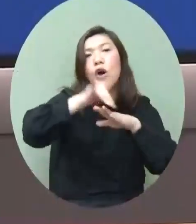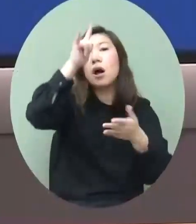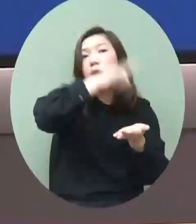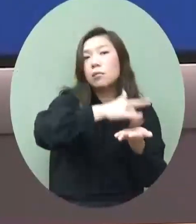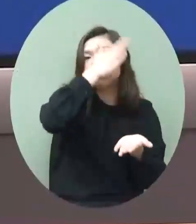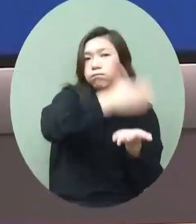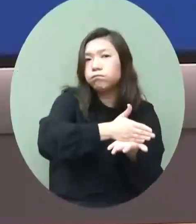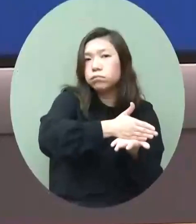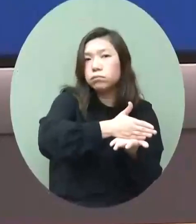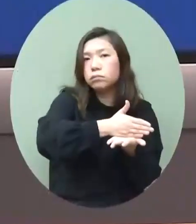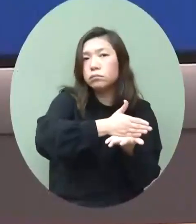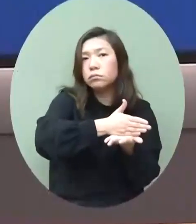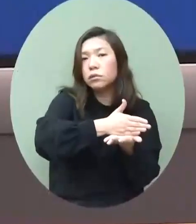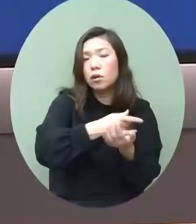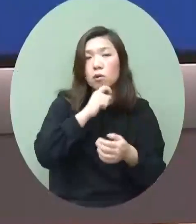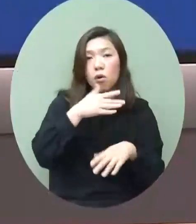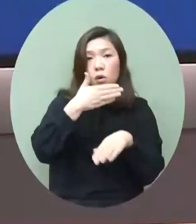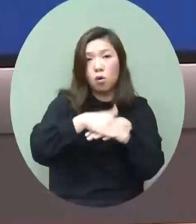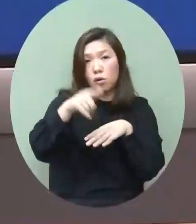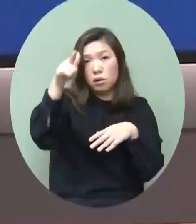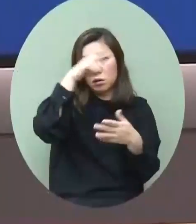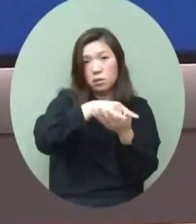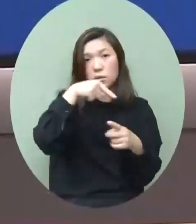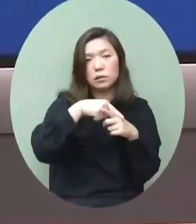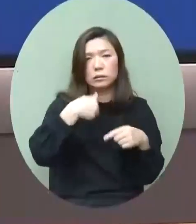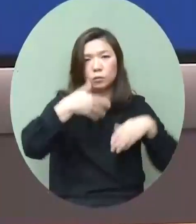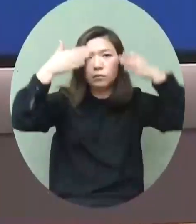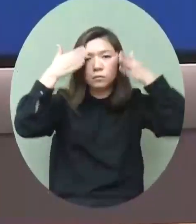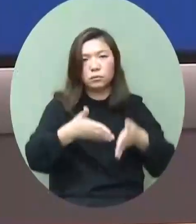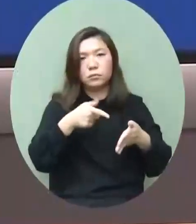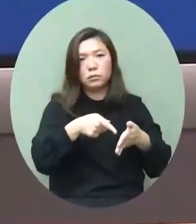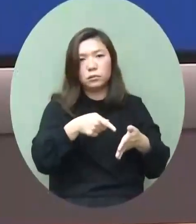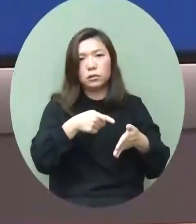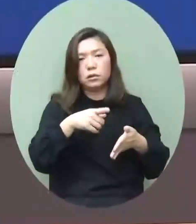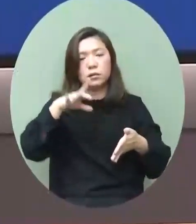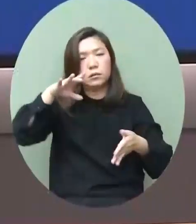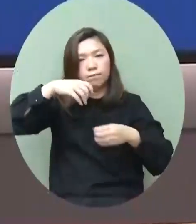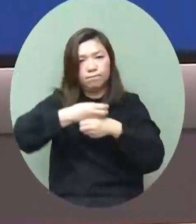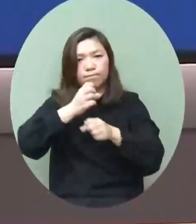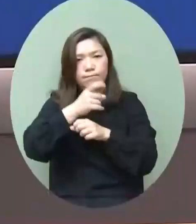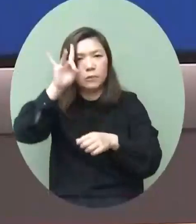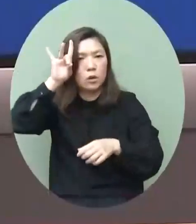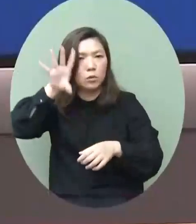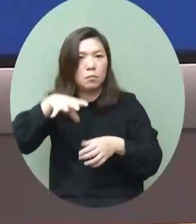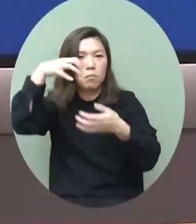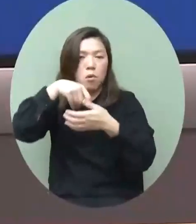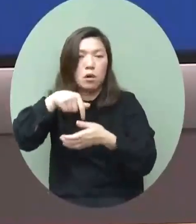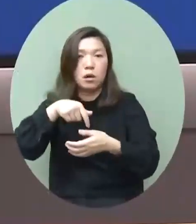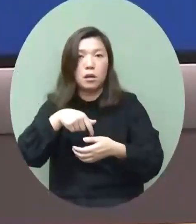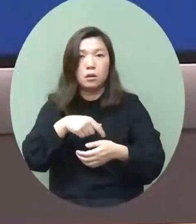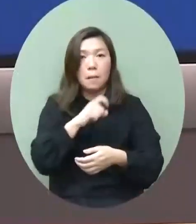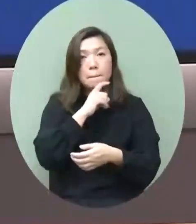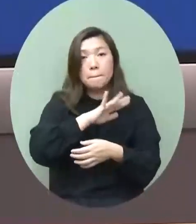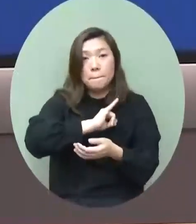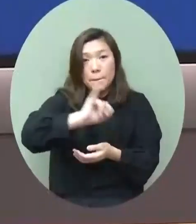所以在外地抵港的人士都是要集中在檢疫酒店隔離但是都不能不